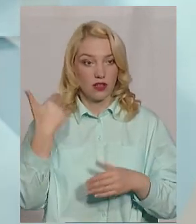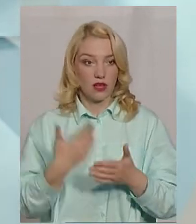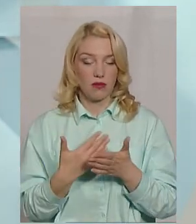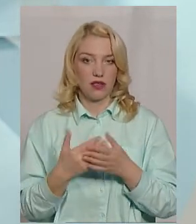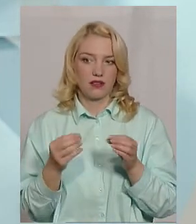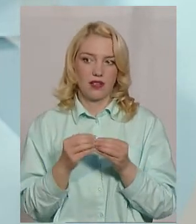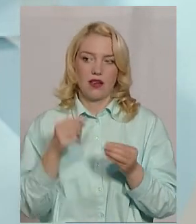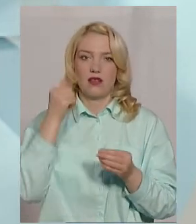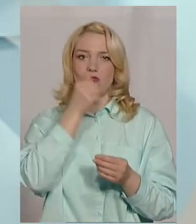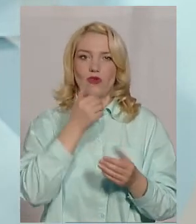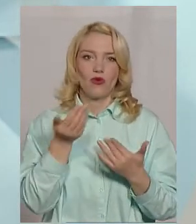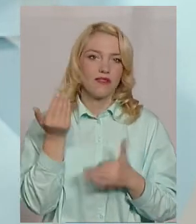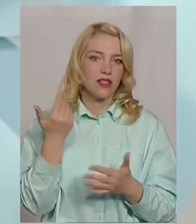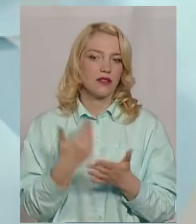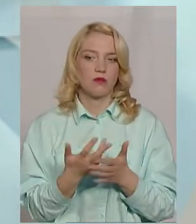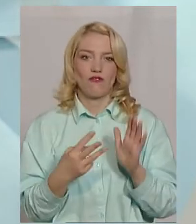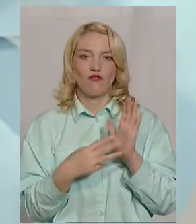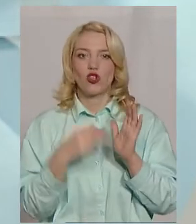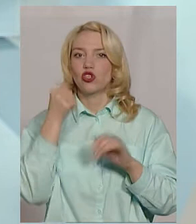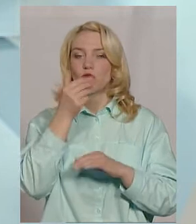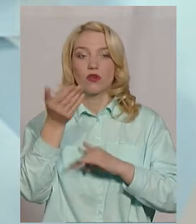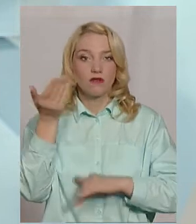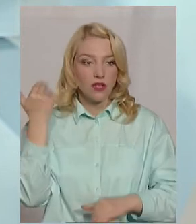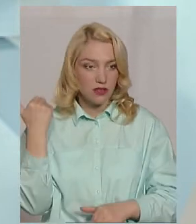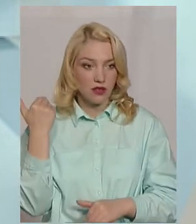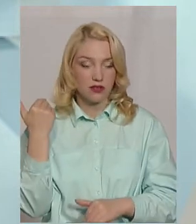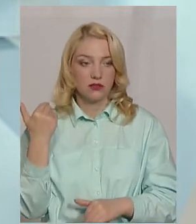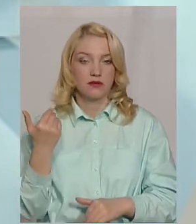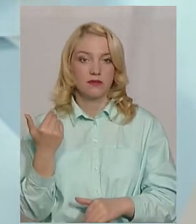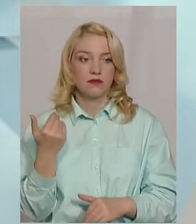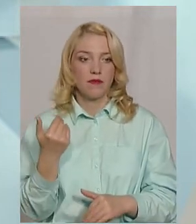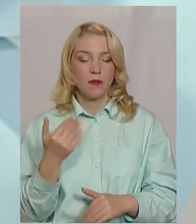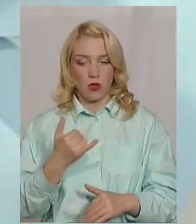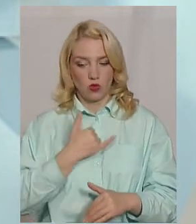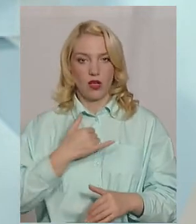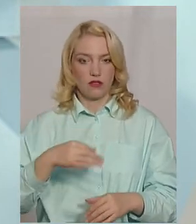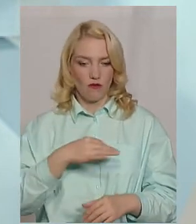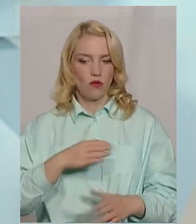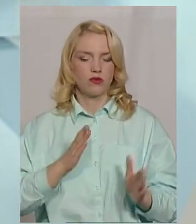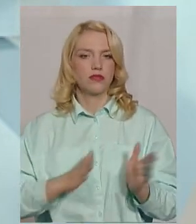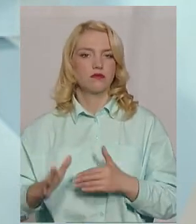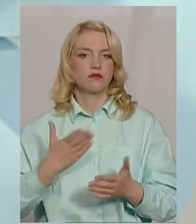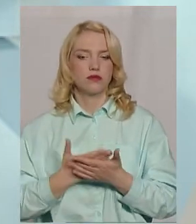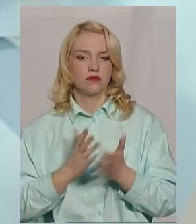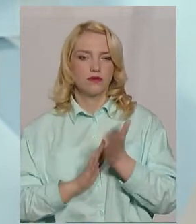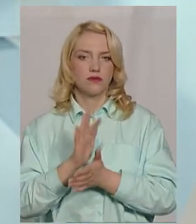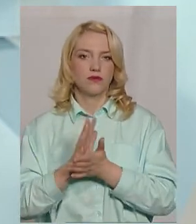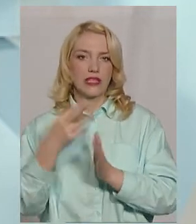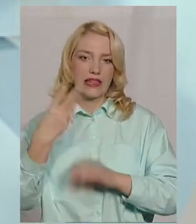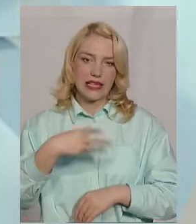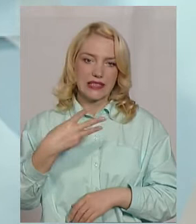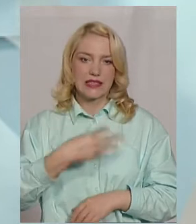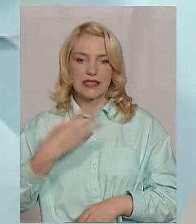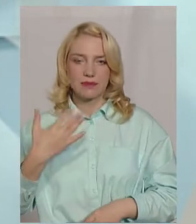наприклад, 10, навіть 8 років тому назад, в нас в області стабільно вирощувалися десь в межах 30